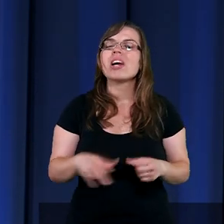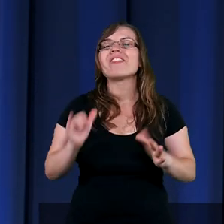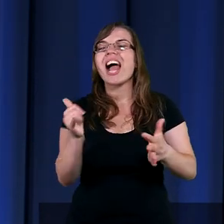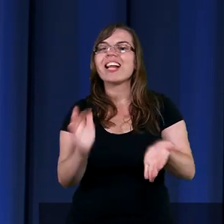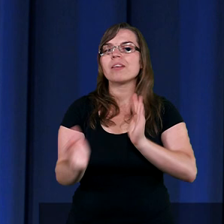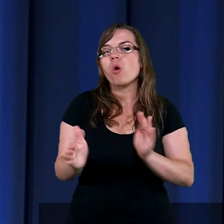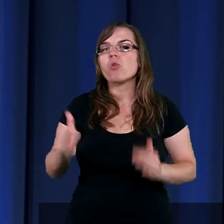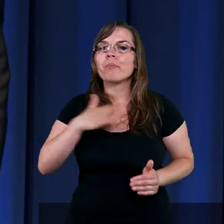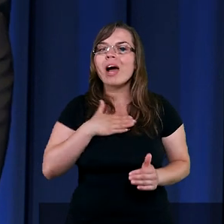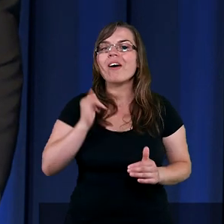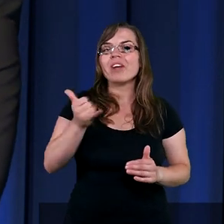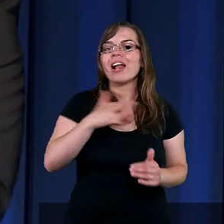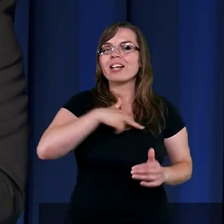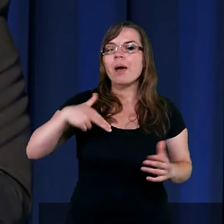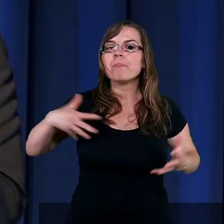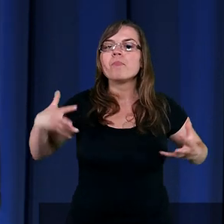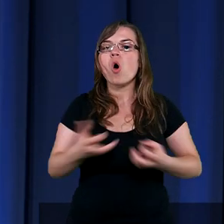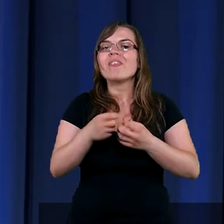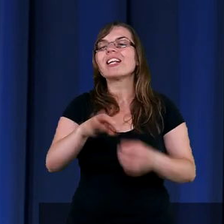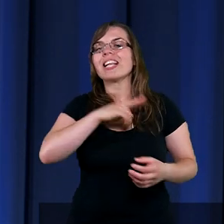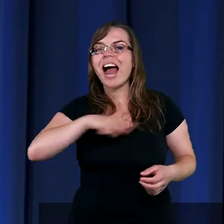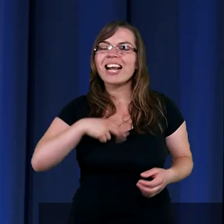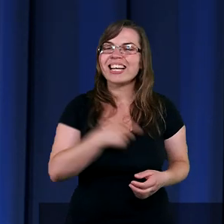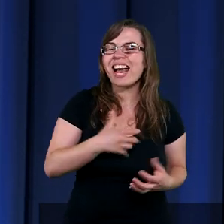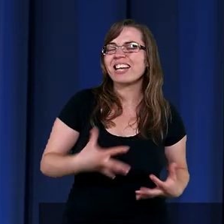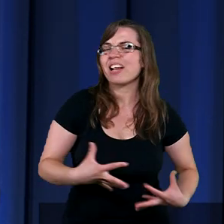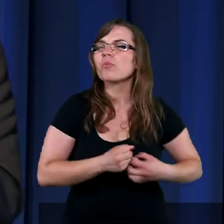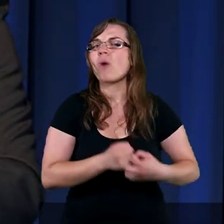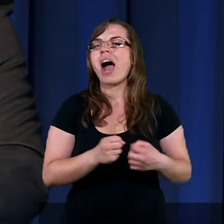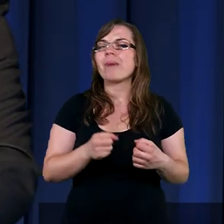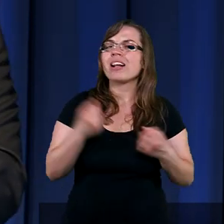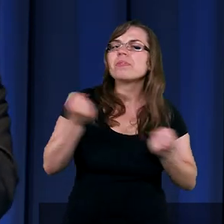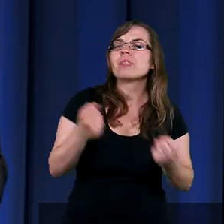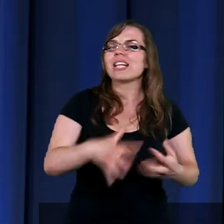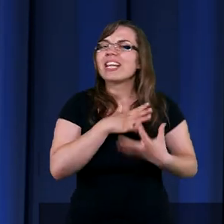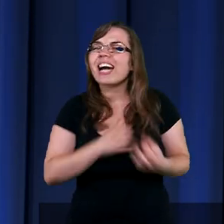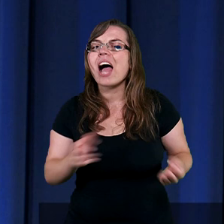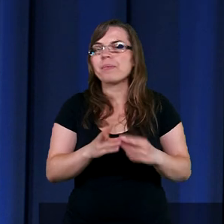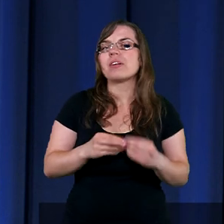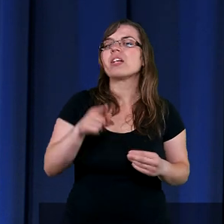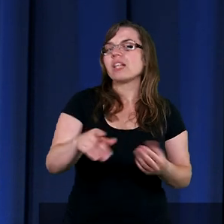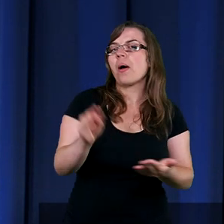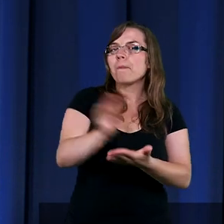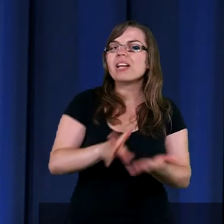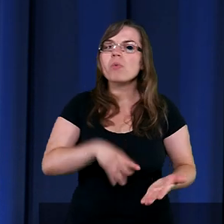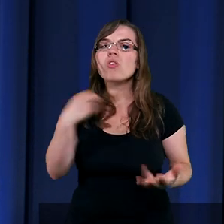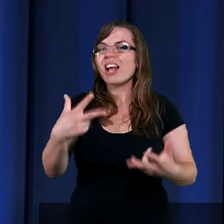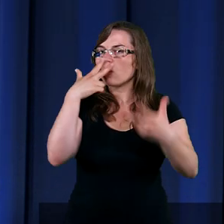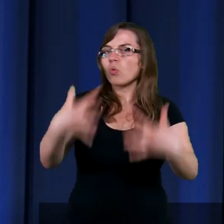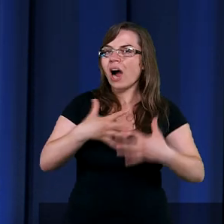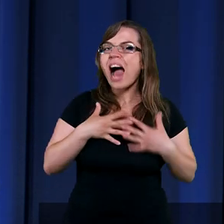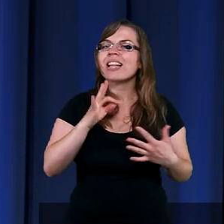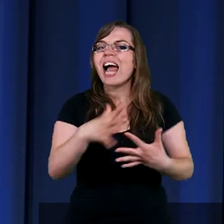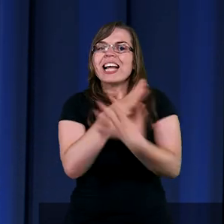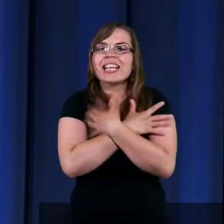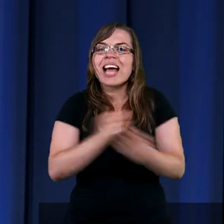jakiś sposób mają również nam pochwycić nas za serce, ukazać jakiś niesamowity dramat. Wiecie, Biblia ukazuje takie dramaty,